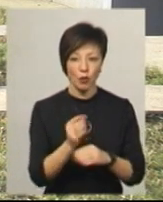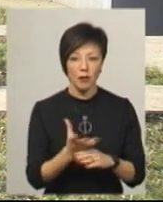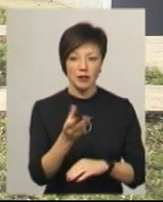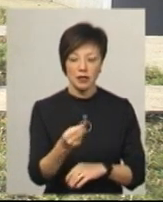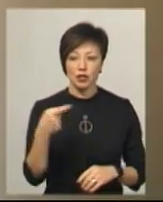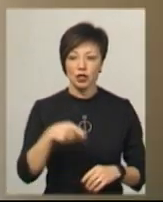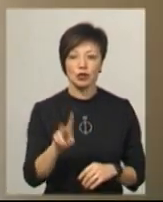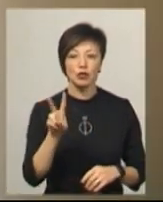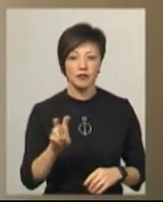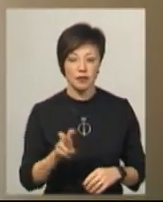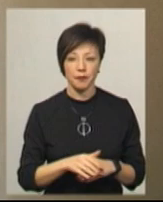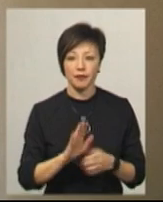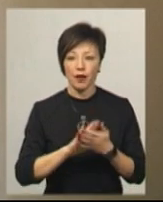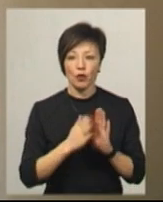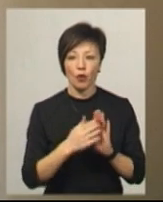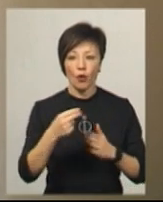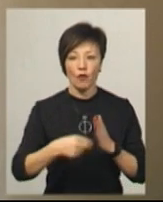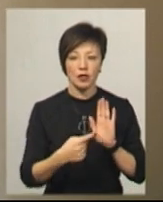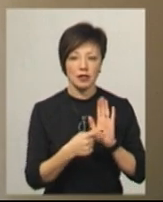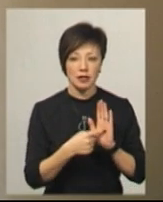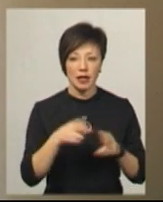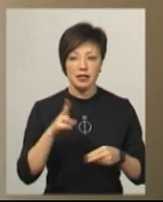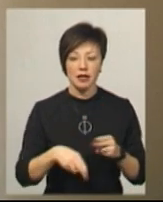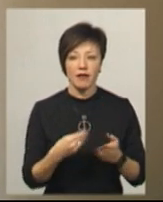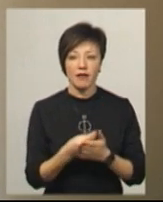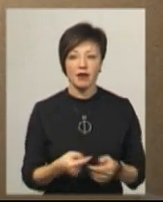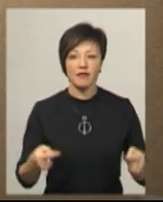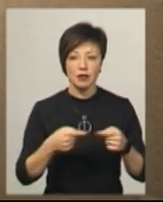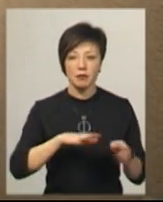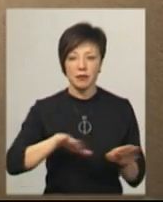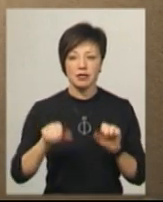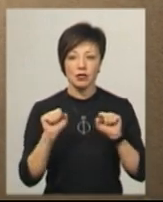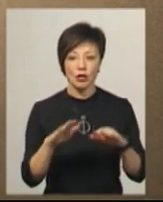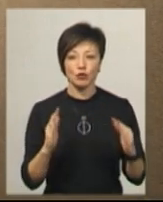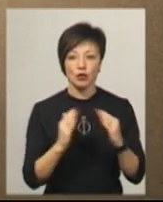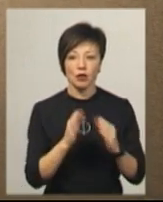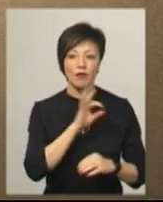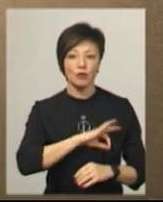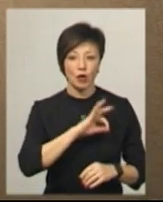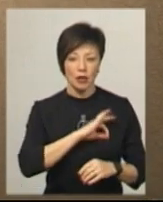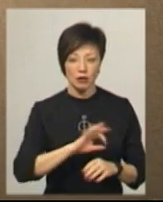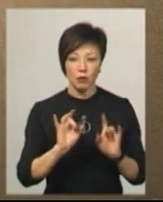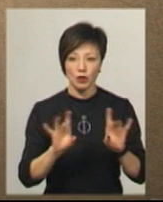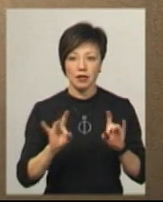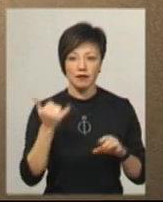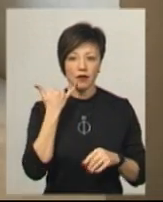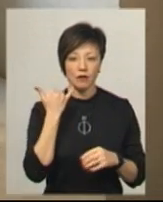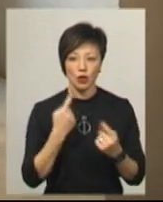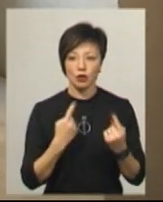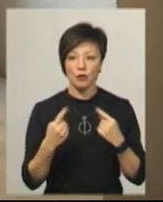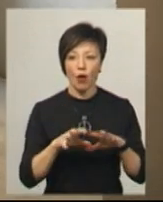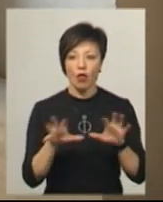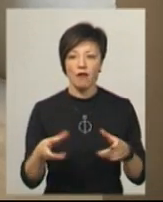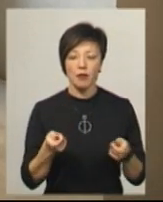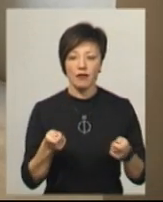а 1200. У договорі зазначається, що кінцева вартість буде визначена після здачі будинку в експлуатацію, пояснила в телефонній розмові голова